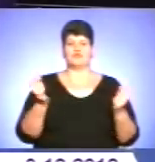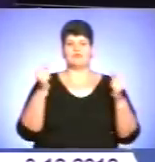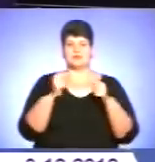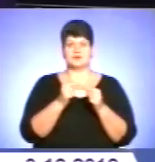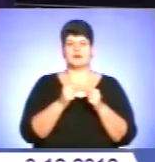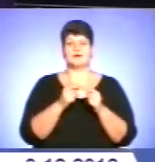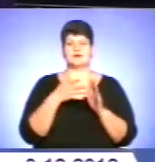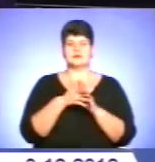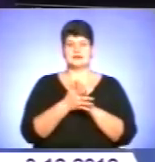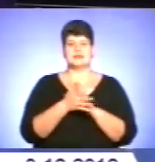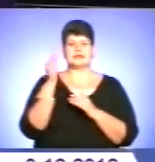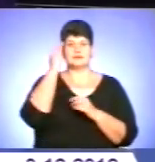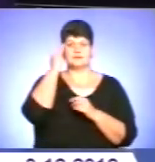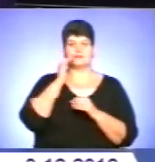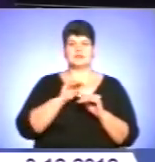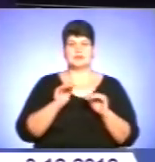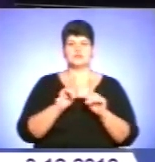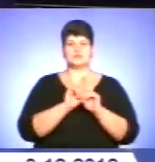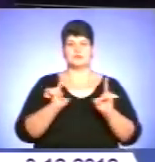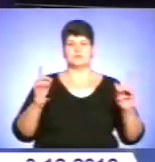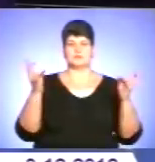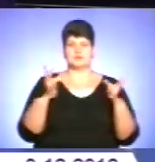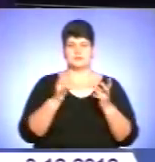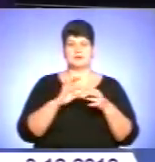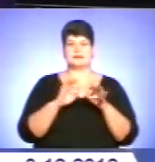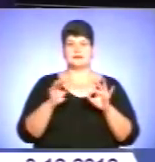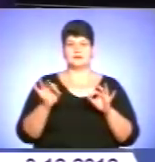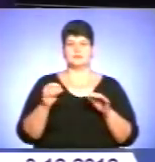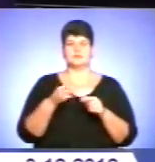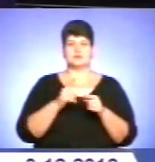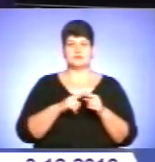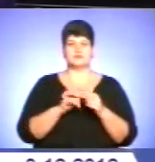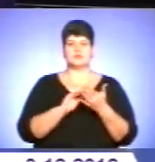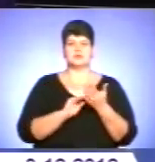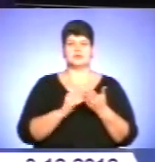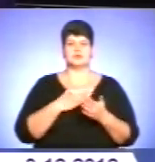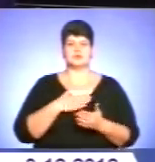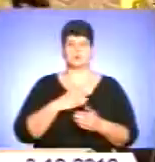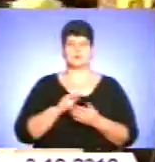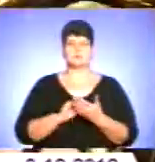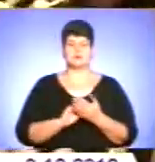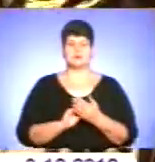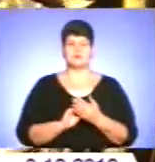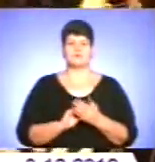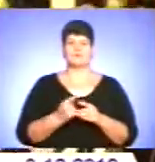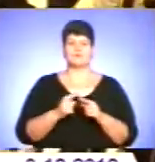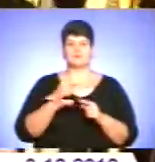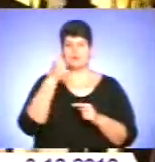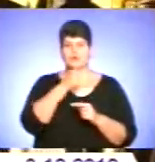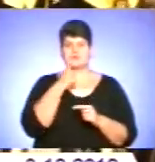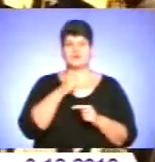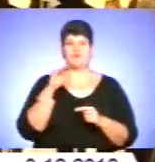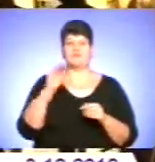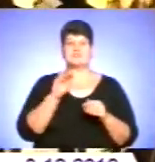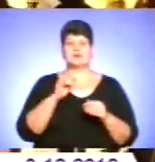розвитку здібних дітей з особливими потребами. Детальніше про це у сюжеті наших кореспондентів. Цьогорічний фестиваль «Повір